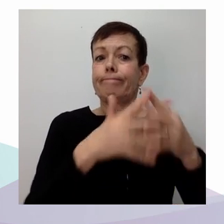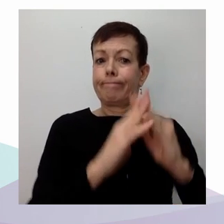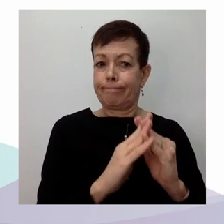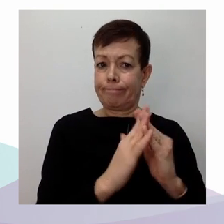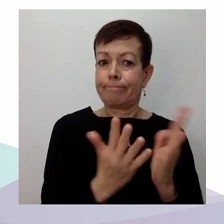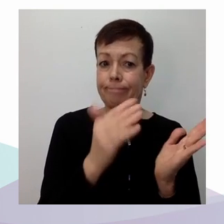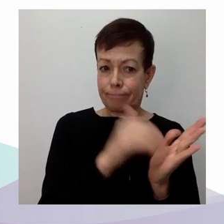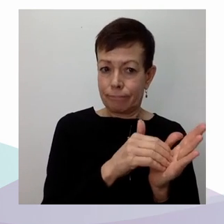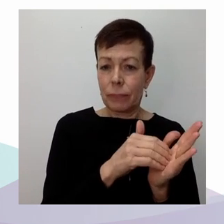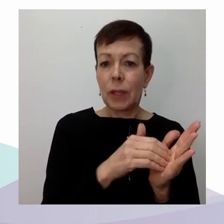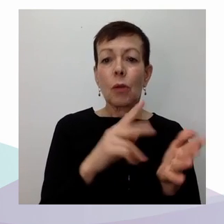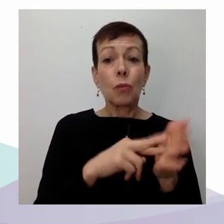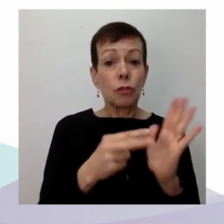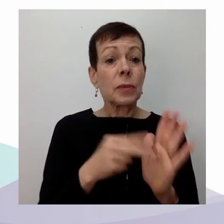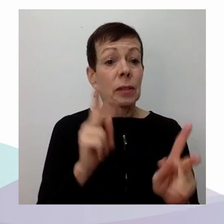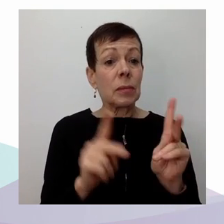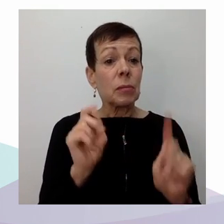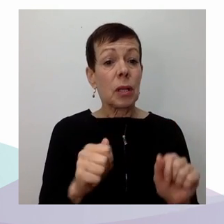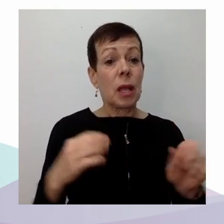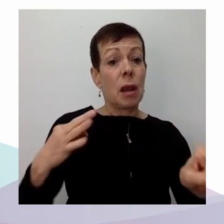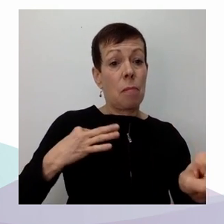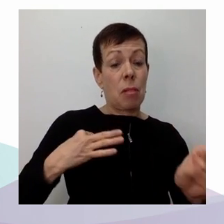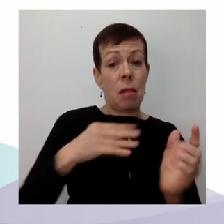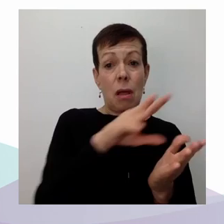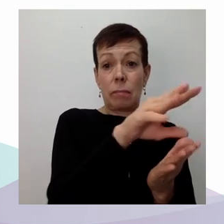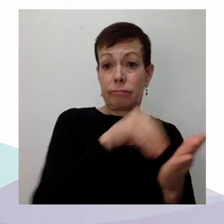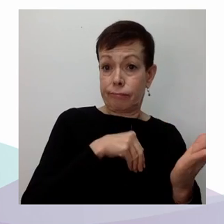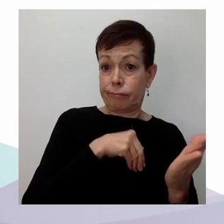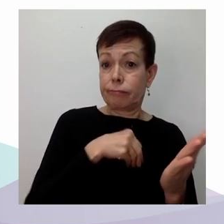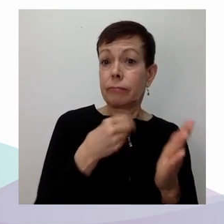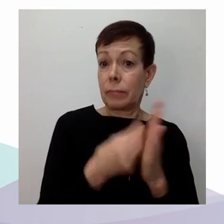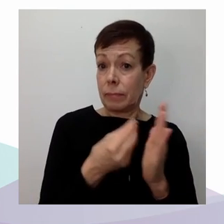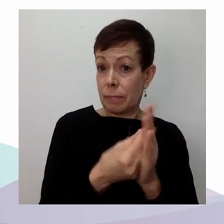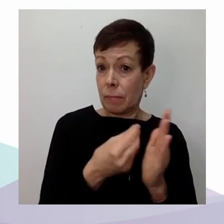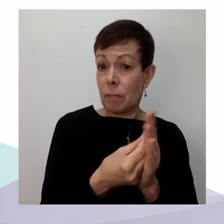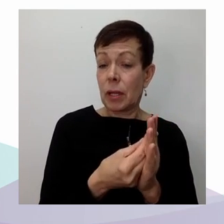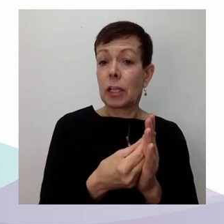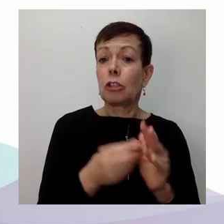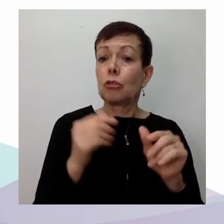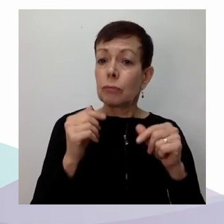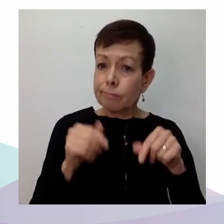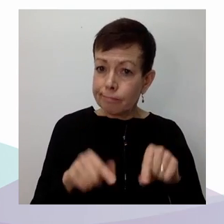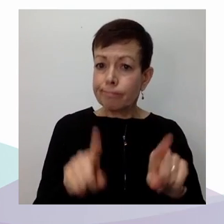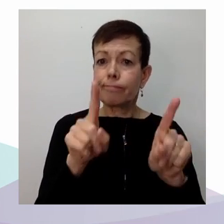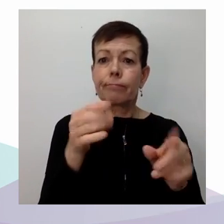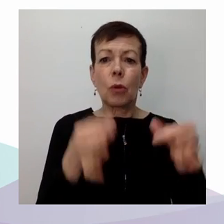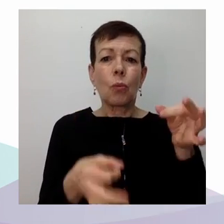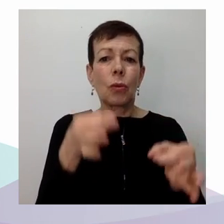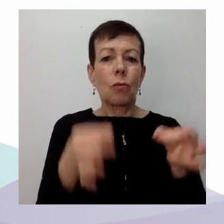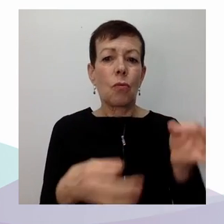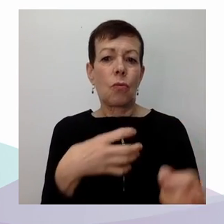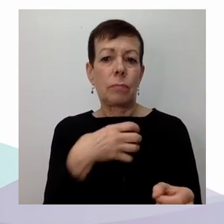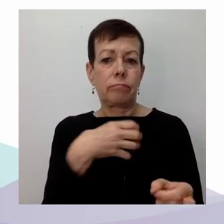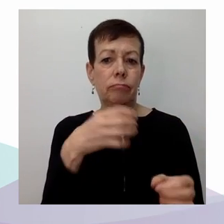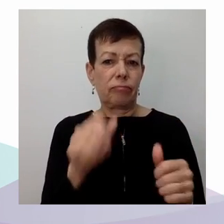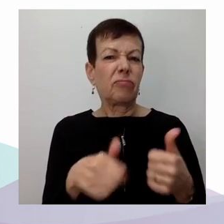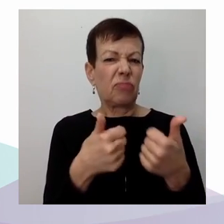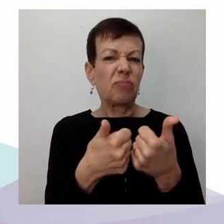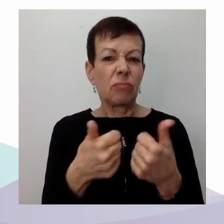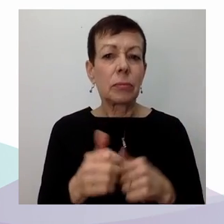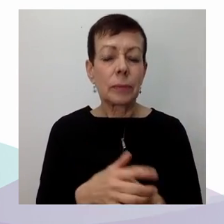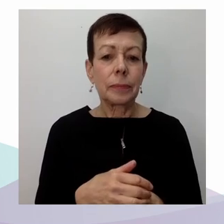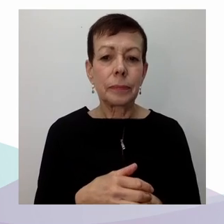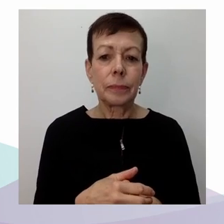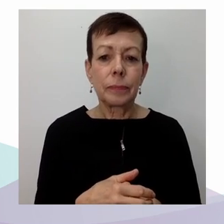en fait, pour mobiliser les tribunaux judiciaires. Donc, il n'y rien qui empêche de s'appuyer sur ce programme pour développer des recours basés sur les droits